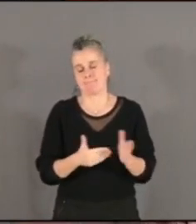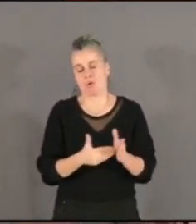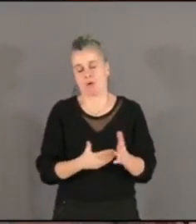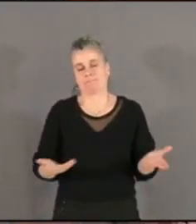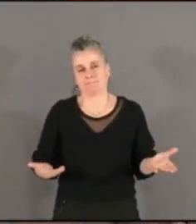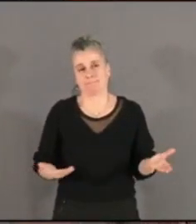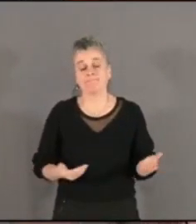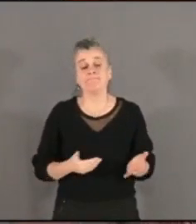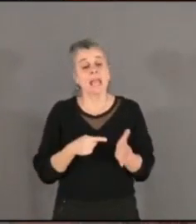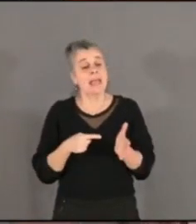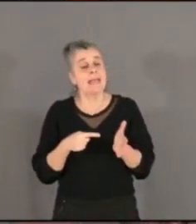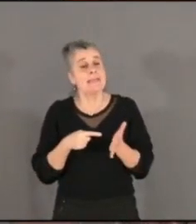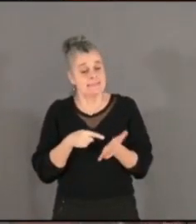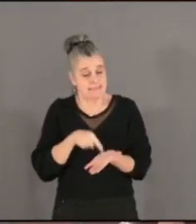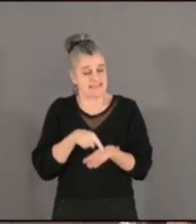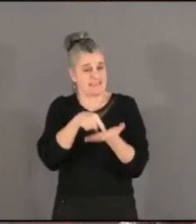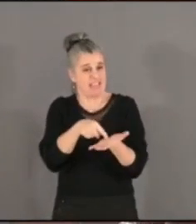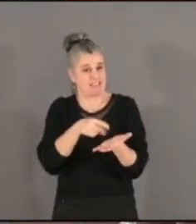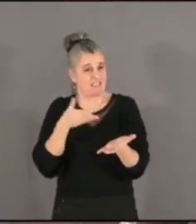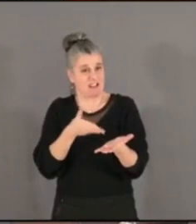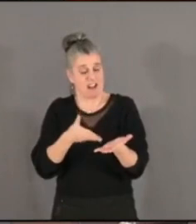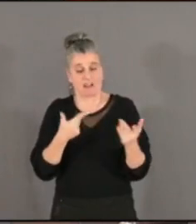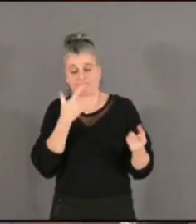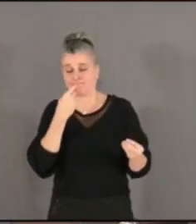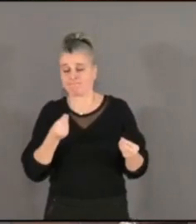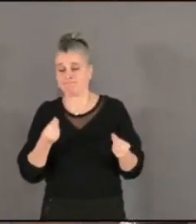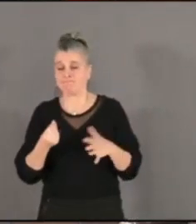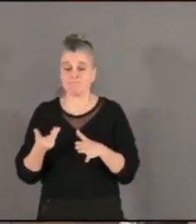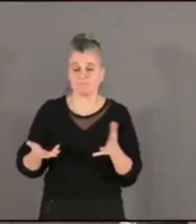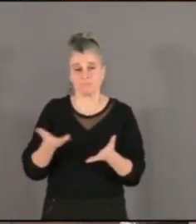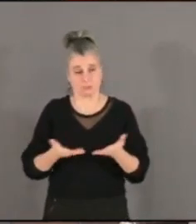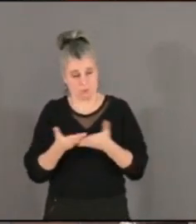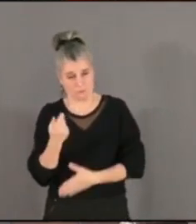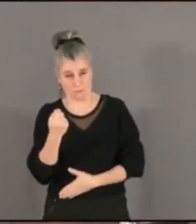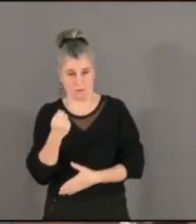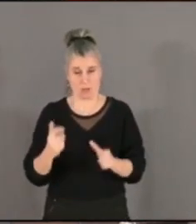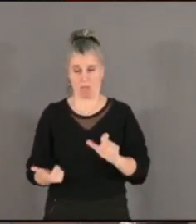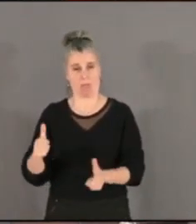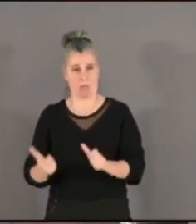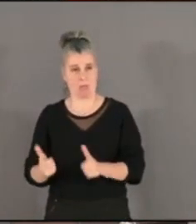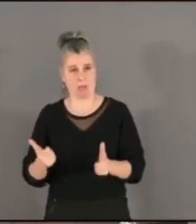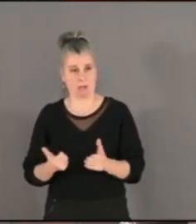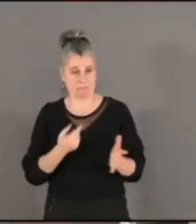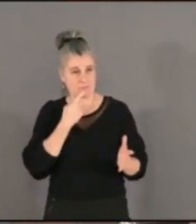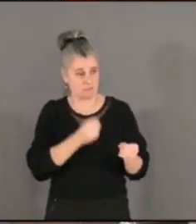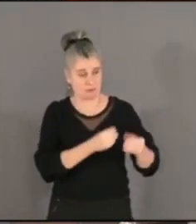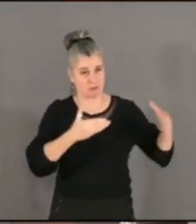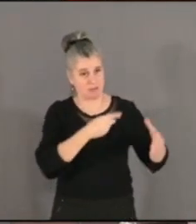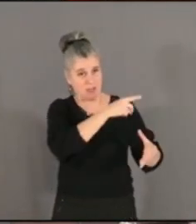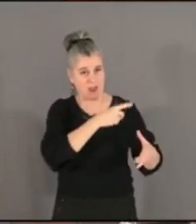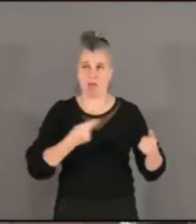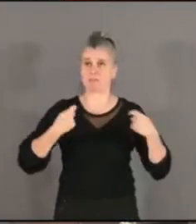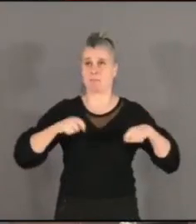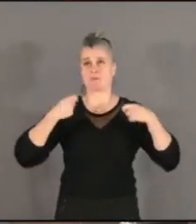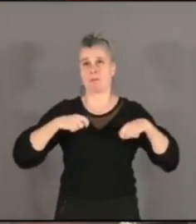est inquiétant, c'est que nonobstant une situation financière dégradée, la majorité continue sa volonté de dépenses inconsidérées,